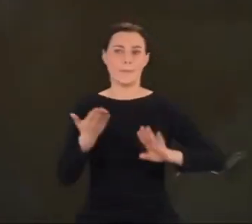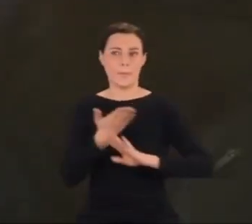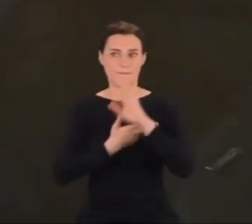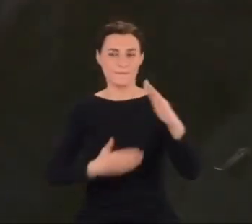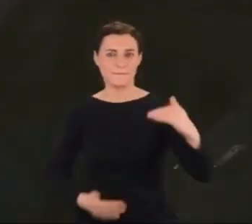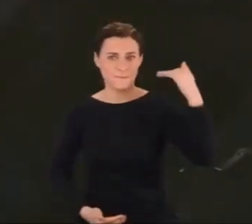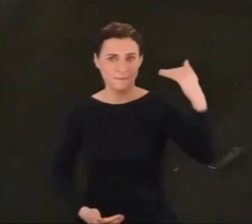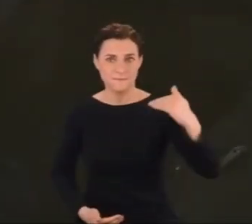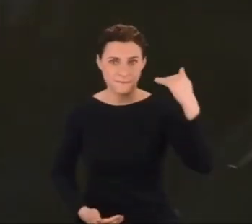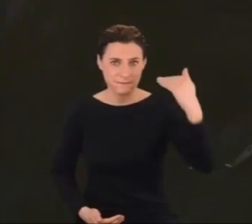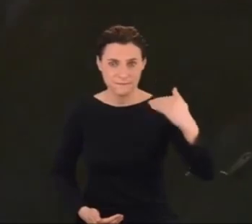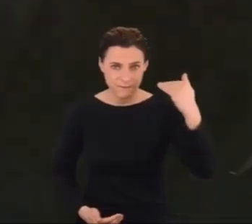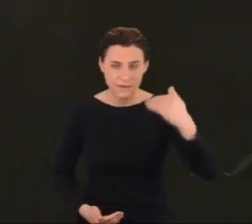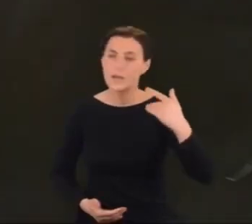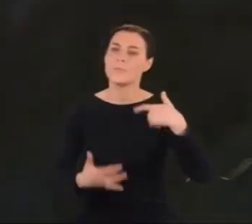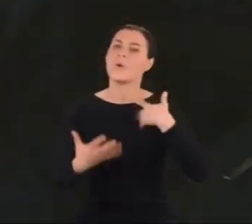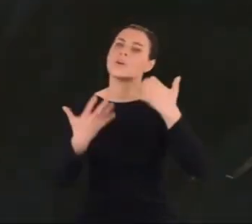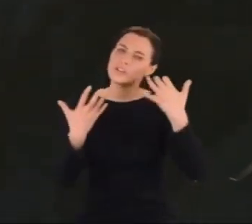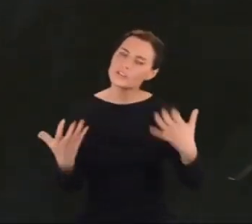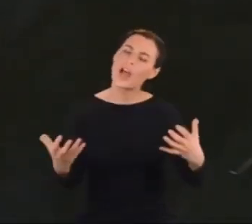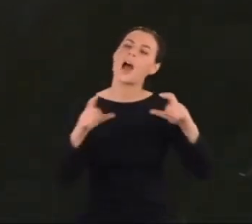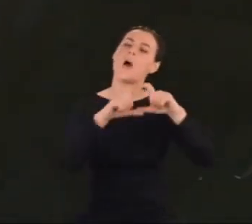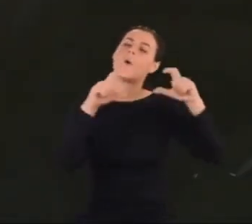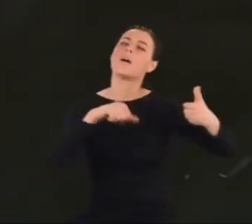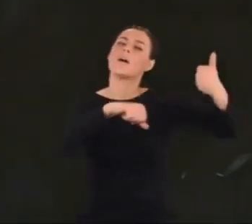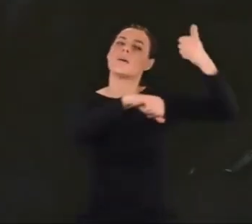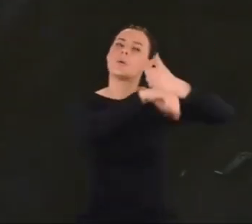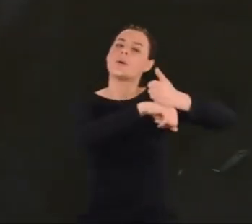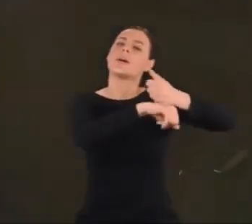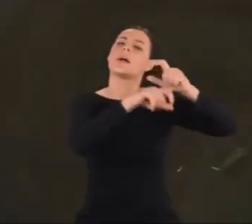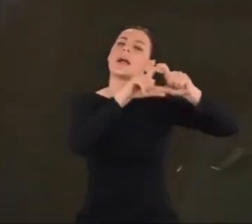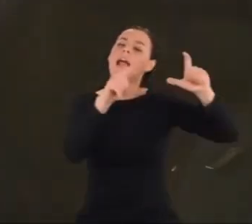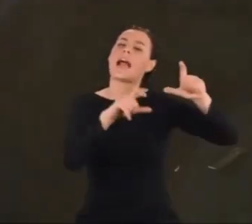by otrzymać katedrę fizyki teoretycznej w Palermo?